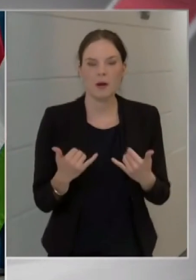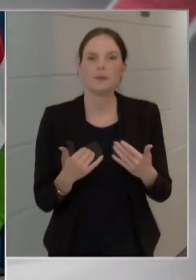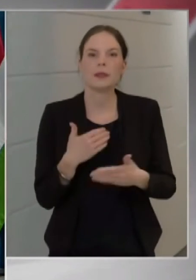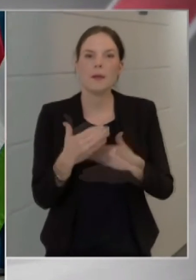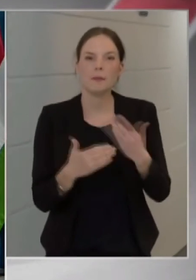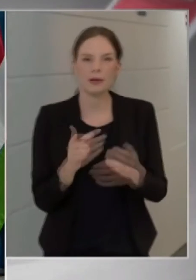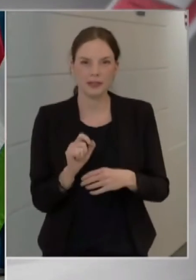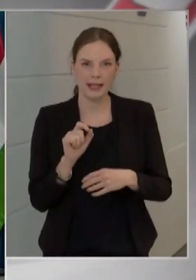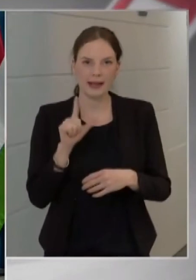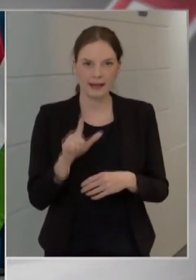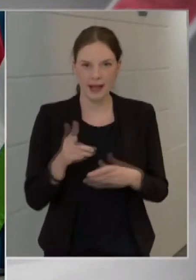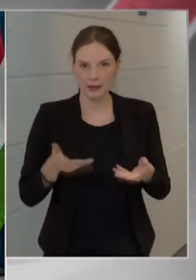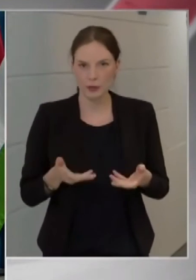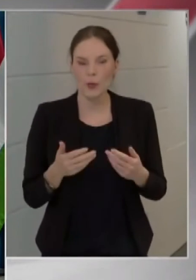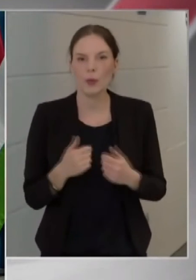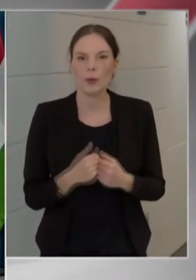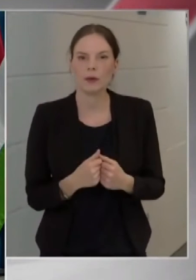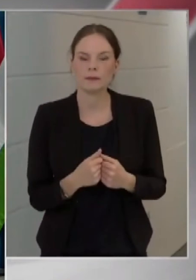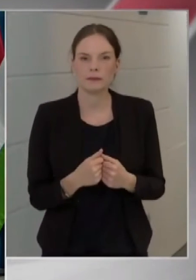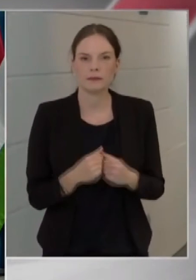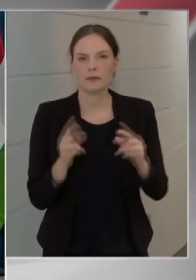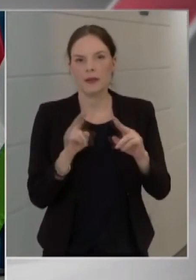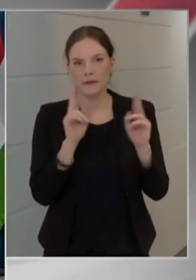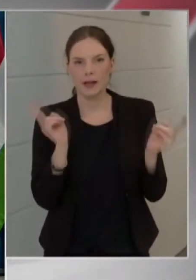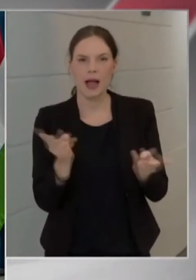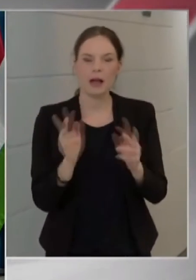született, és szó szerint éjjel-nappal ápolta a betegeket.